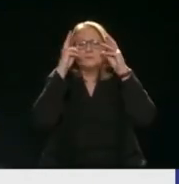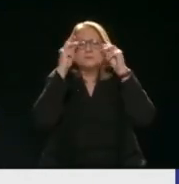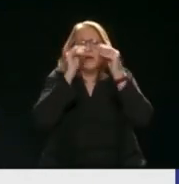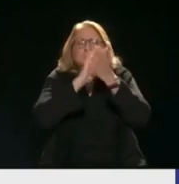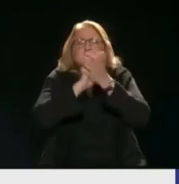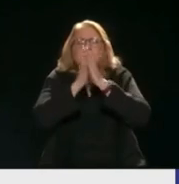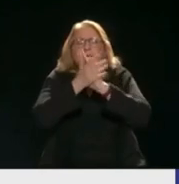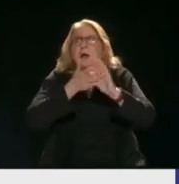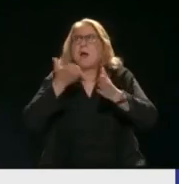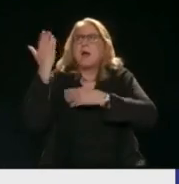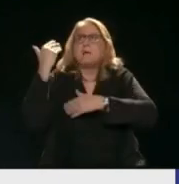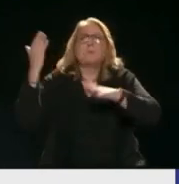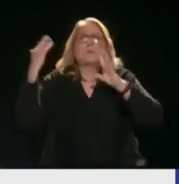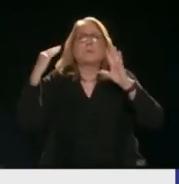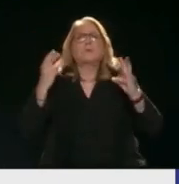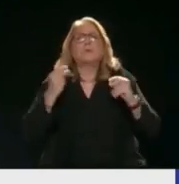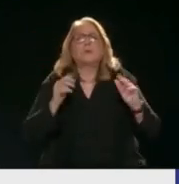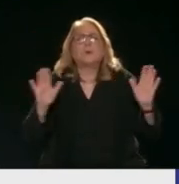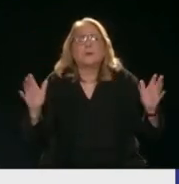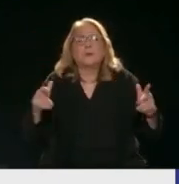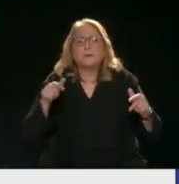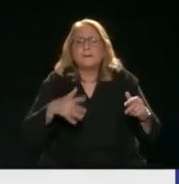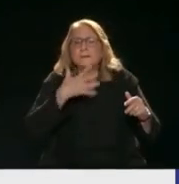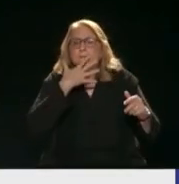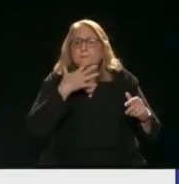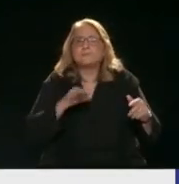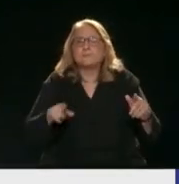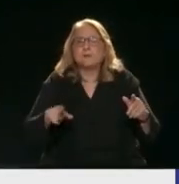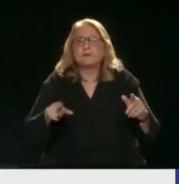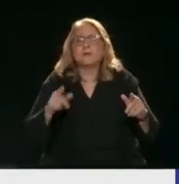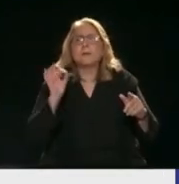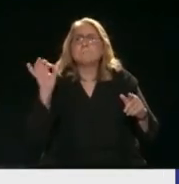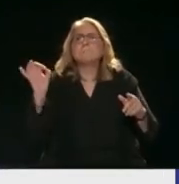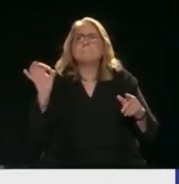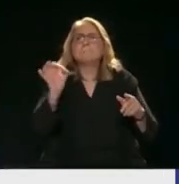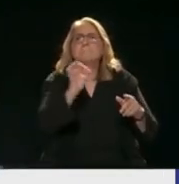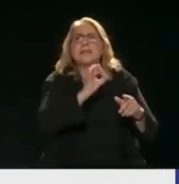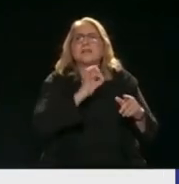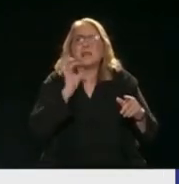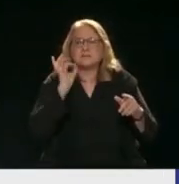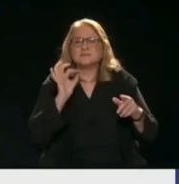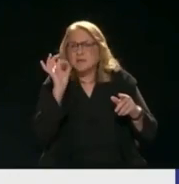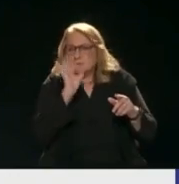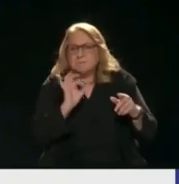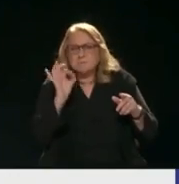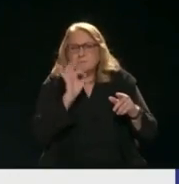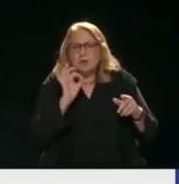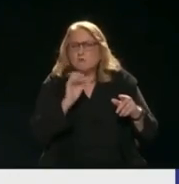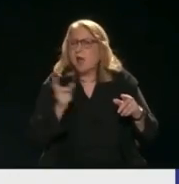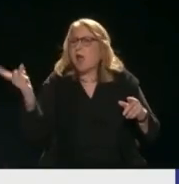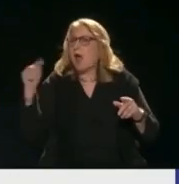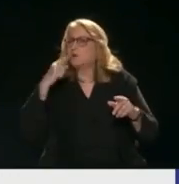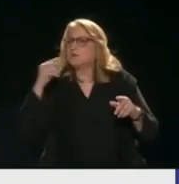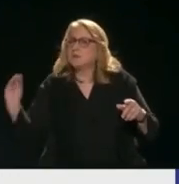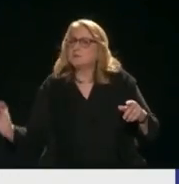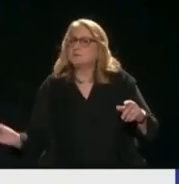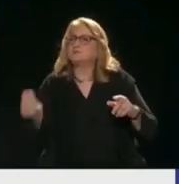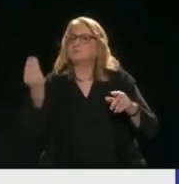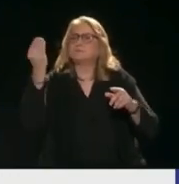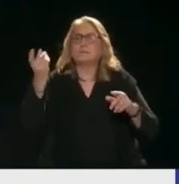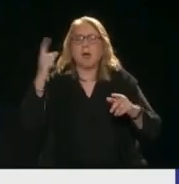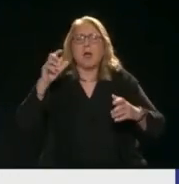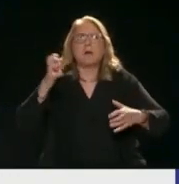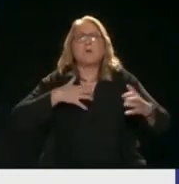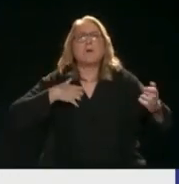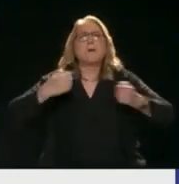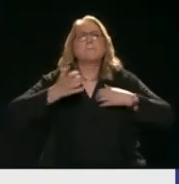νομίζω ότι φύτρωσε Άλλος νομίζει ότι είναι ένας μήκητας Όπως γελεί οι επιστήμονες στον πλανήτη Άλλος νομίζει ότι είναι από τον πίθικο Με τη διαδικασία του